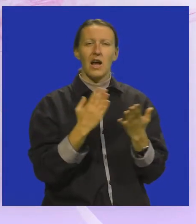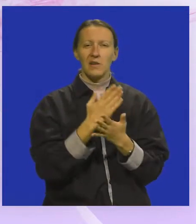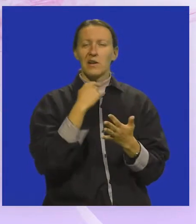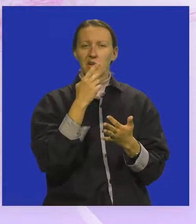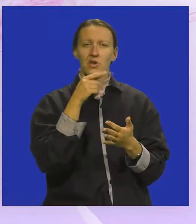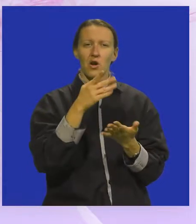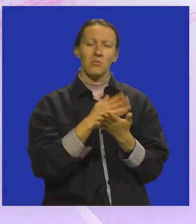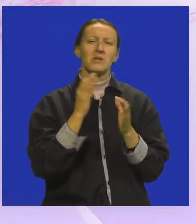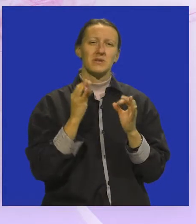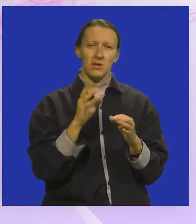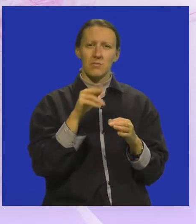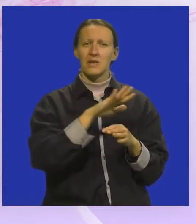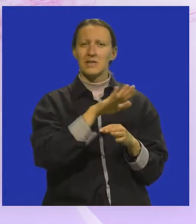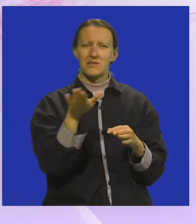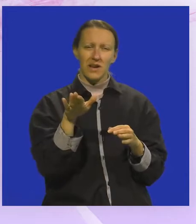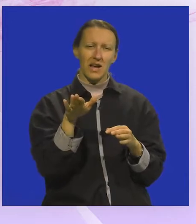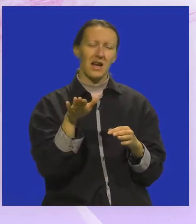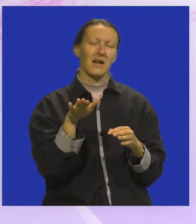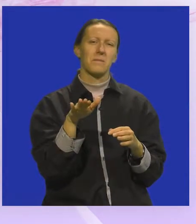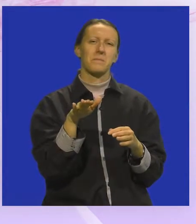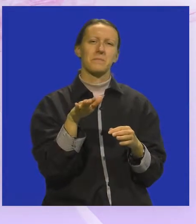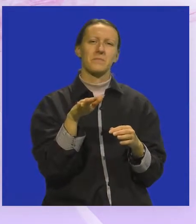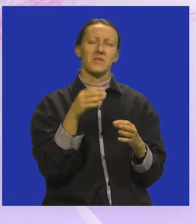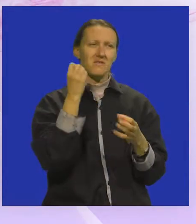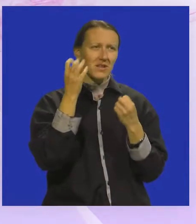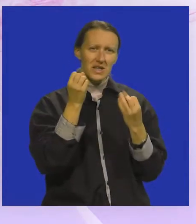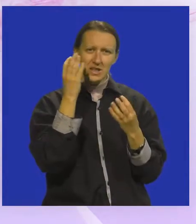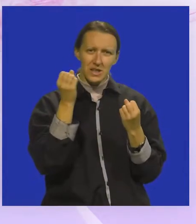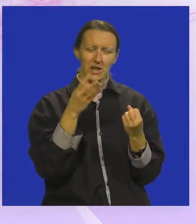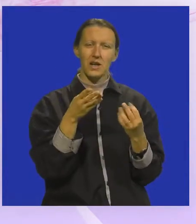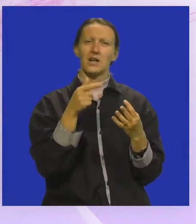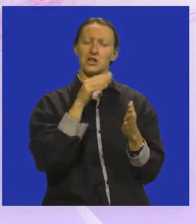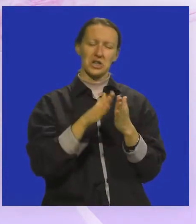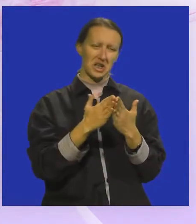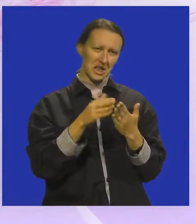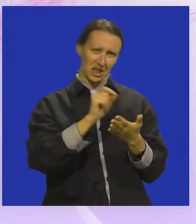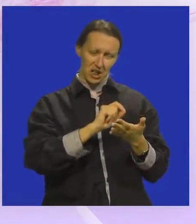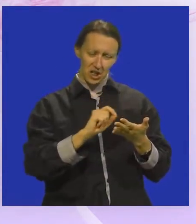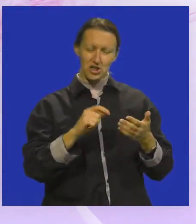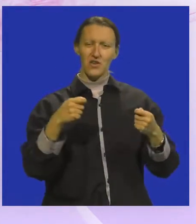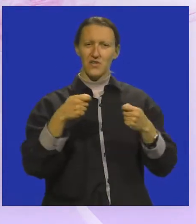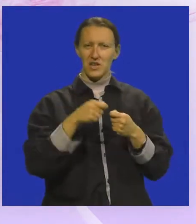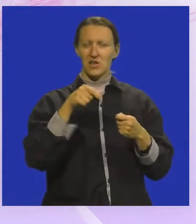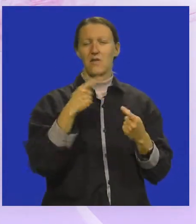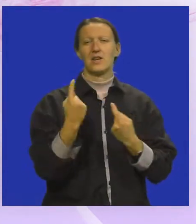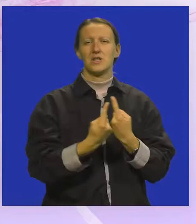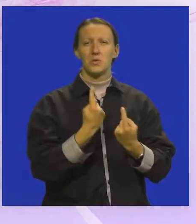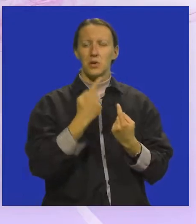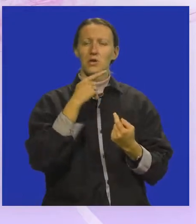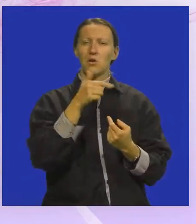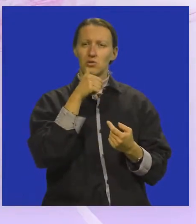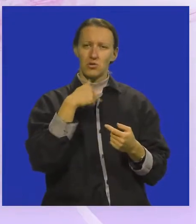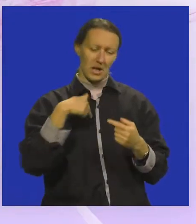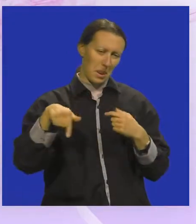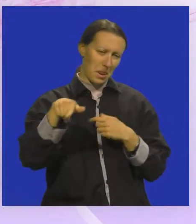je rekla da bi on zasigurno imao cijeli opus stvaralački i književni vezan za ovu situaciju i za ono što